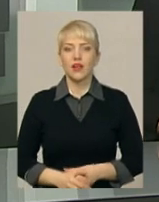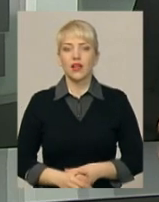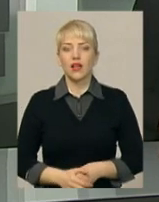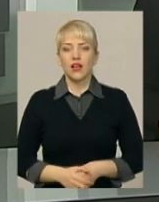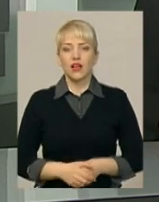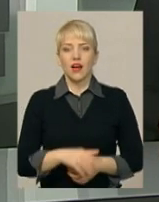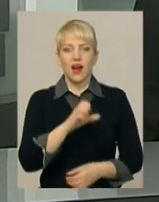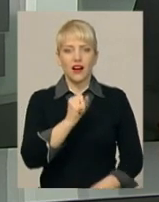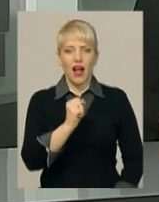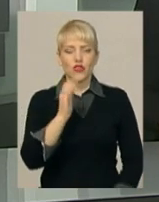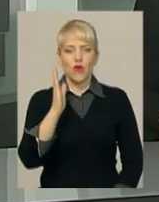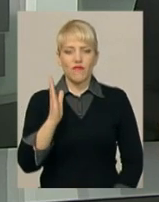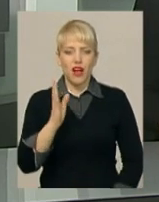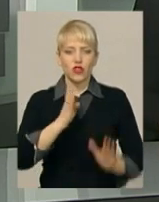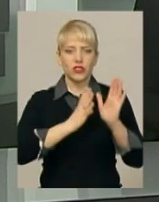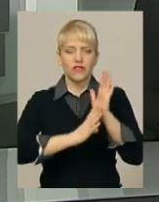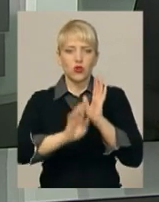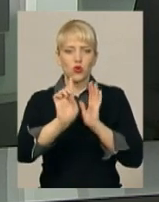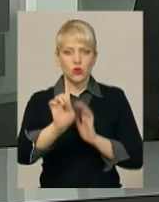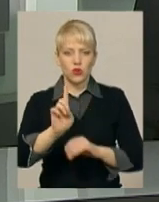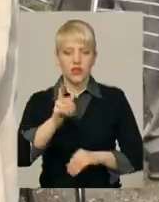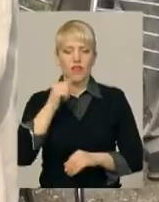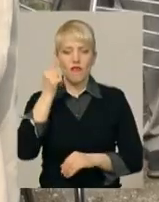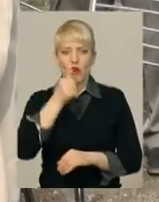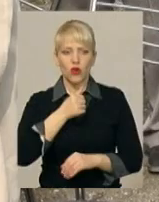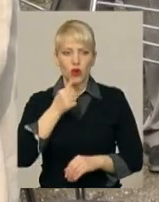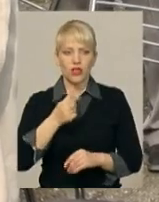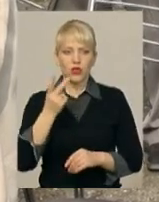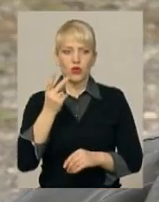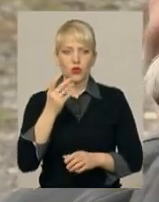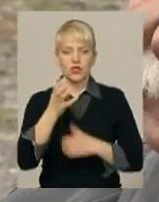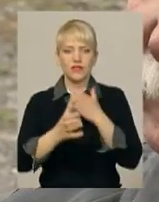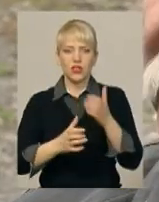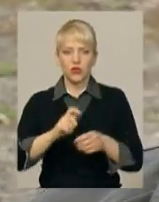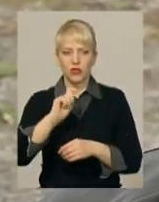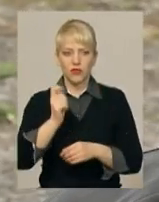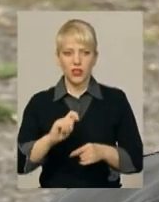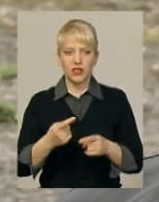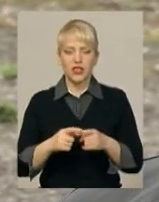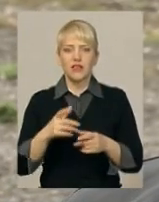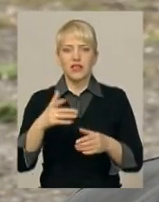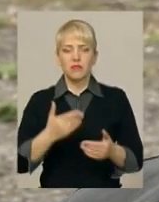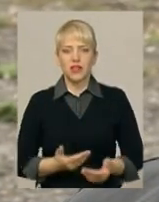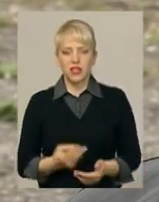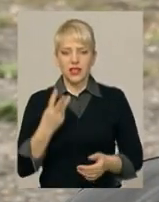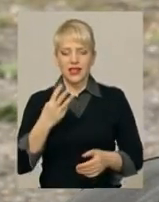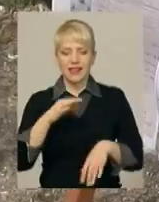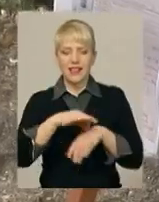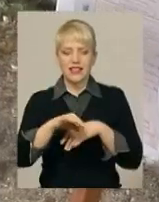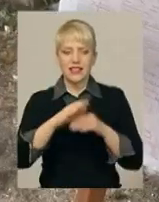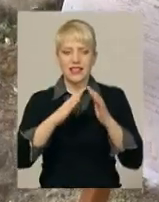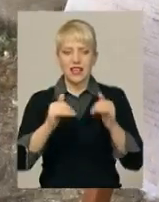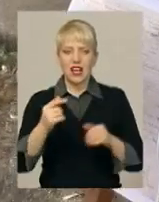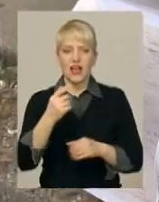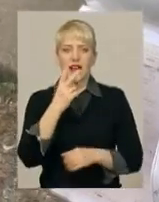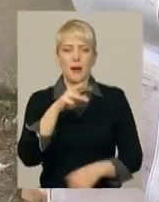Аркадію Вайнеру – 91. У роки Другої світової війни він пережив три нацистські гето, одне з яких у Манівцях